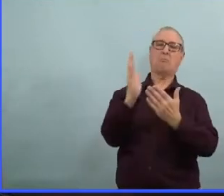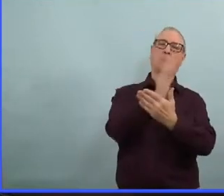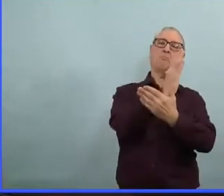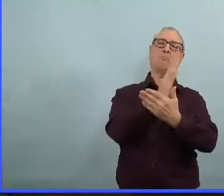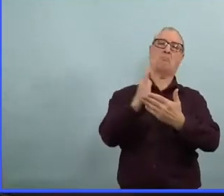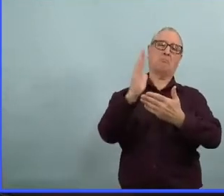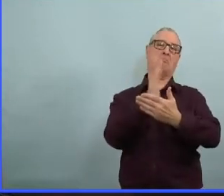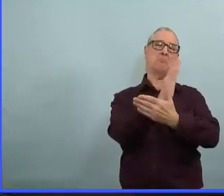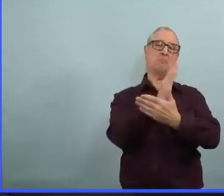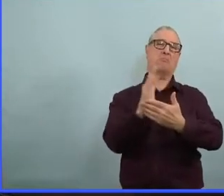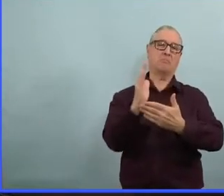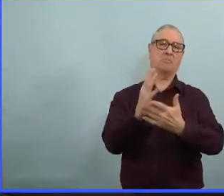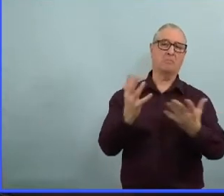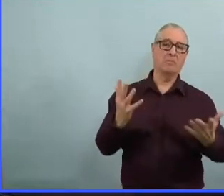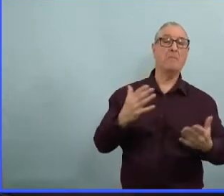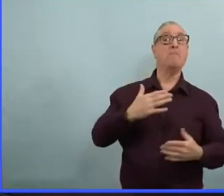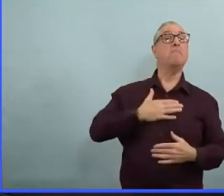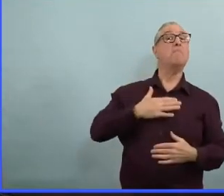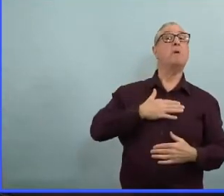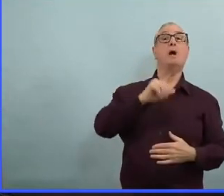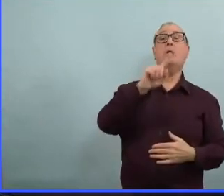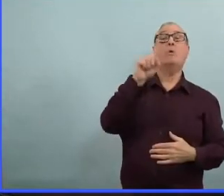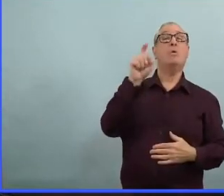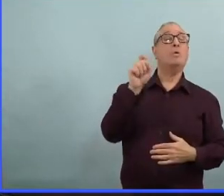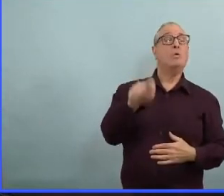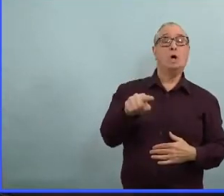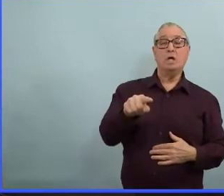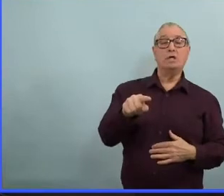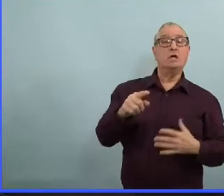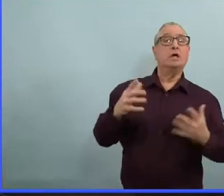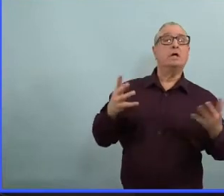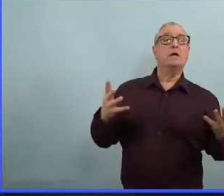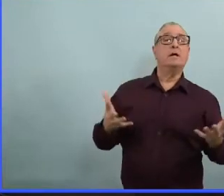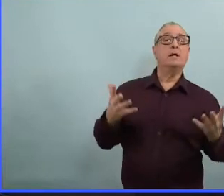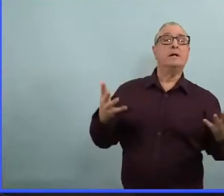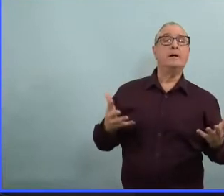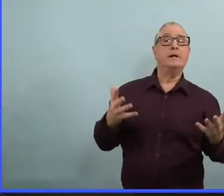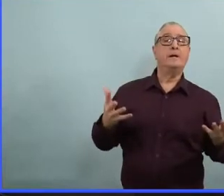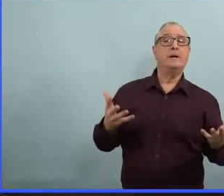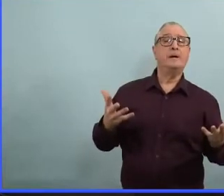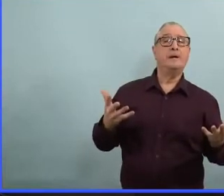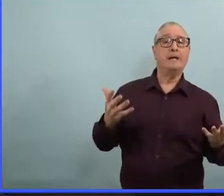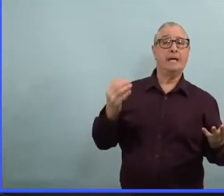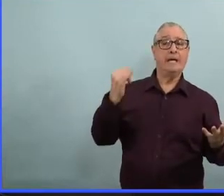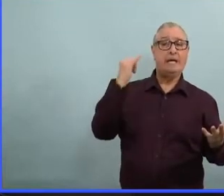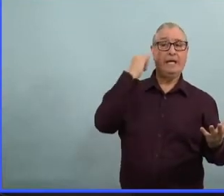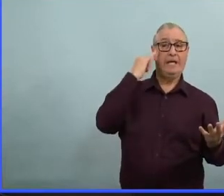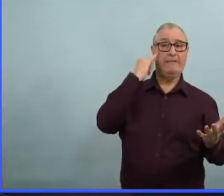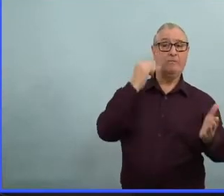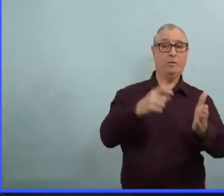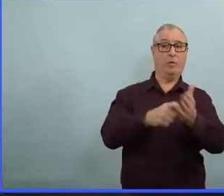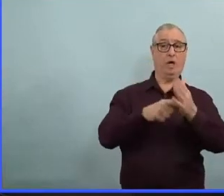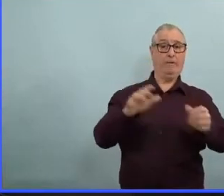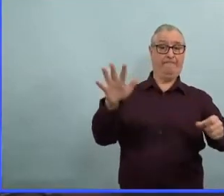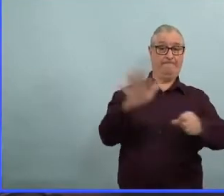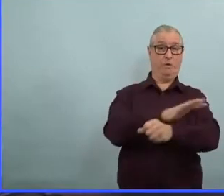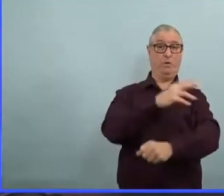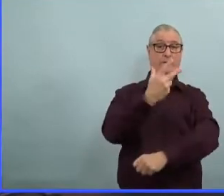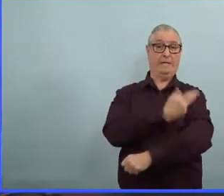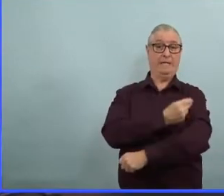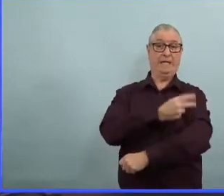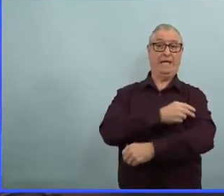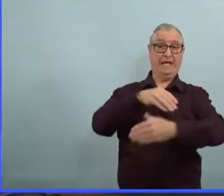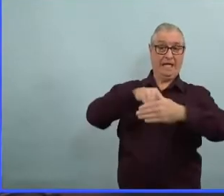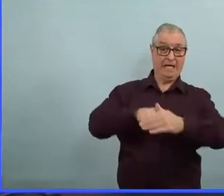situation, dans ces grandes foules ? Vous êtes à l'aise d'avoir des milliers de gens dans un endroit, même s'ils ont besoin d'être entièrement vaccinés ?